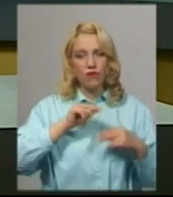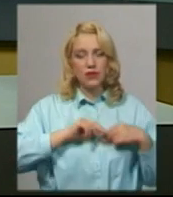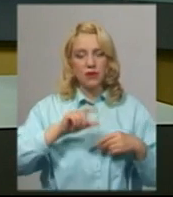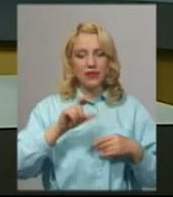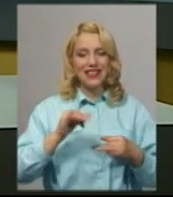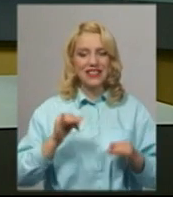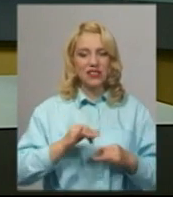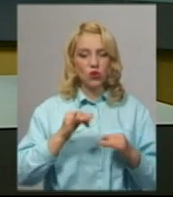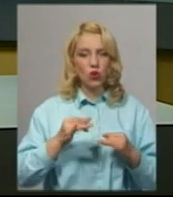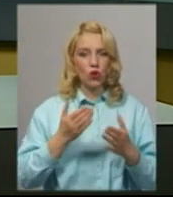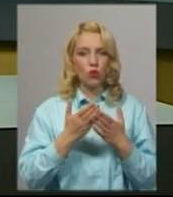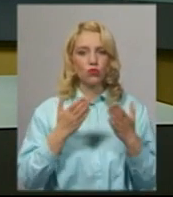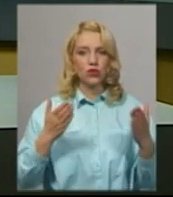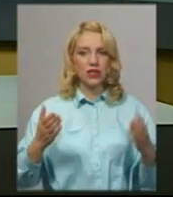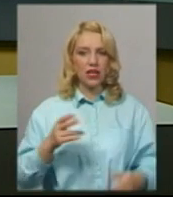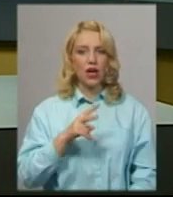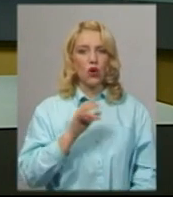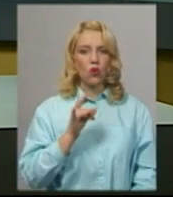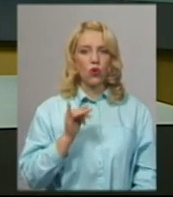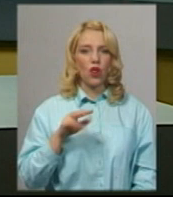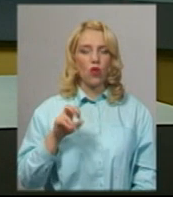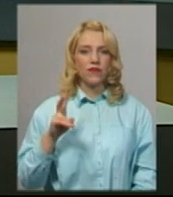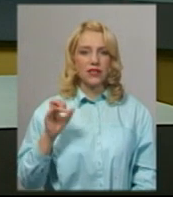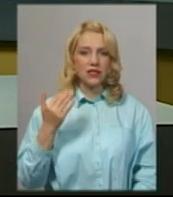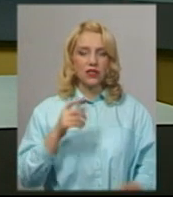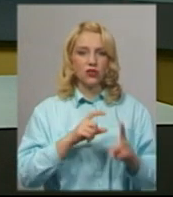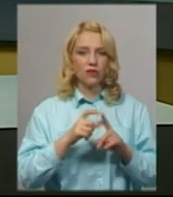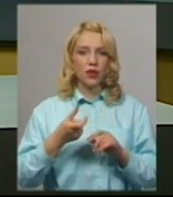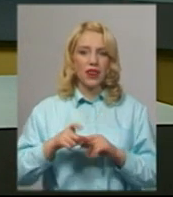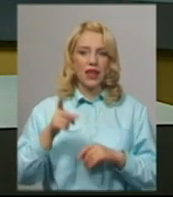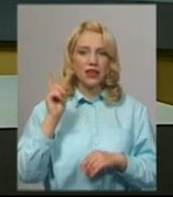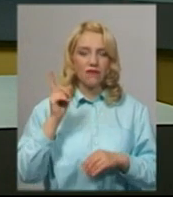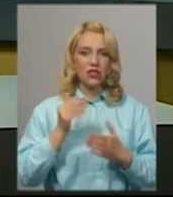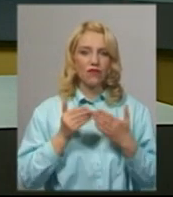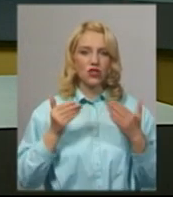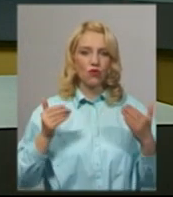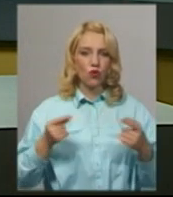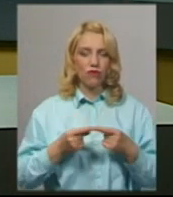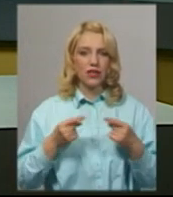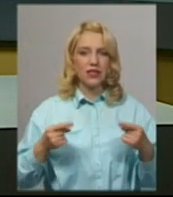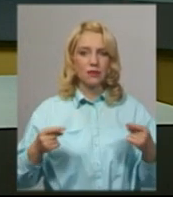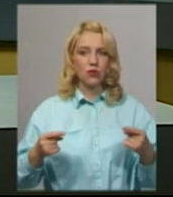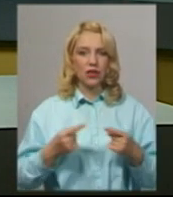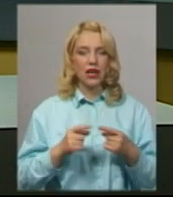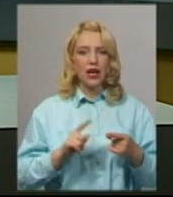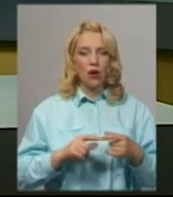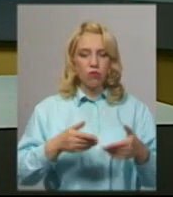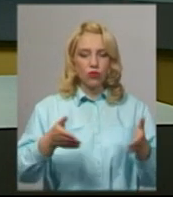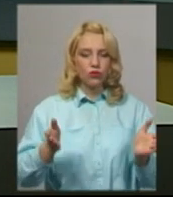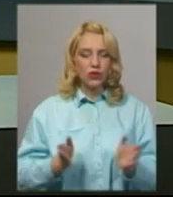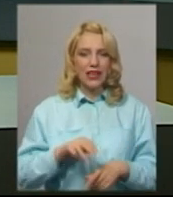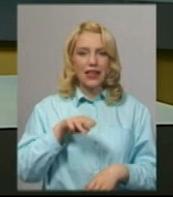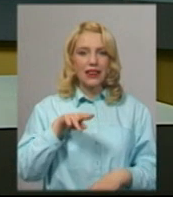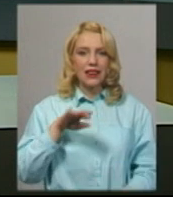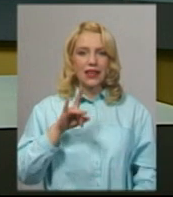музею Дунаївецької міськради Ірина Куріловська. За її словами, найдавніший виставковий експонат – сфероконічна посудина трипільської